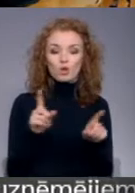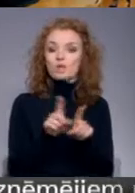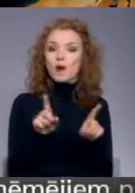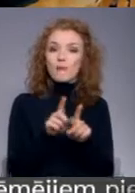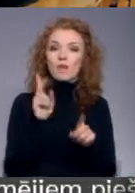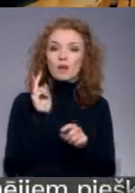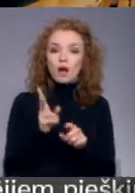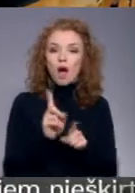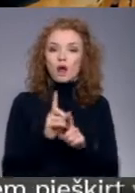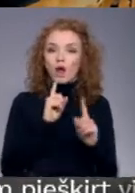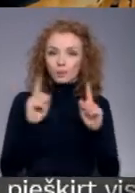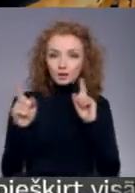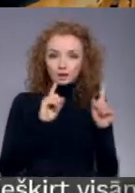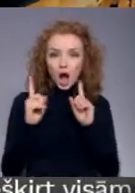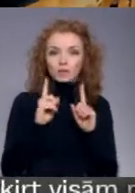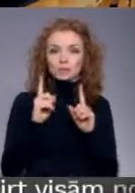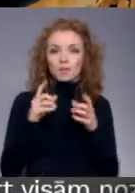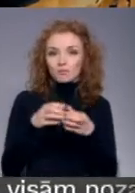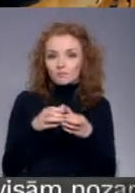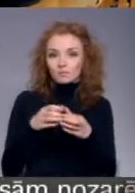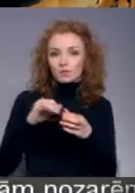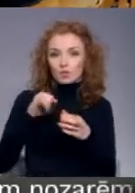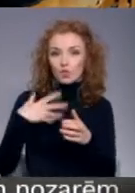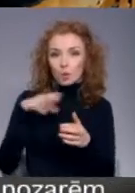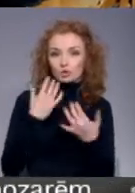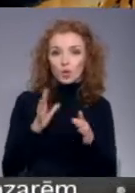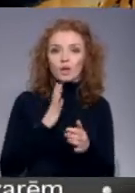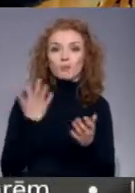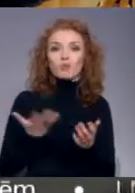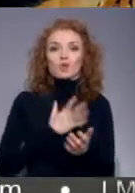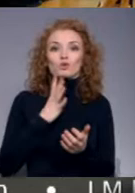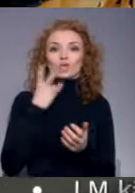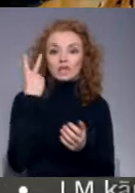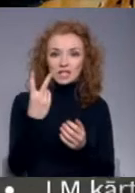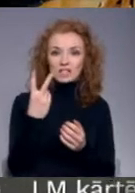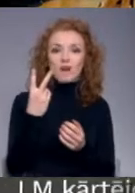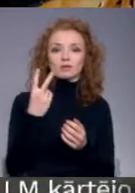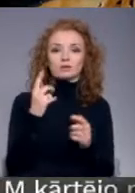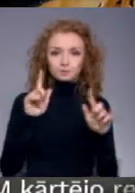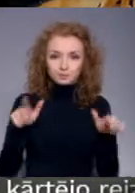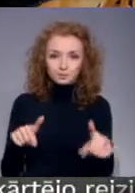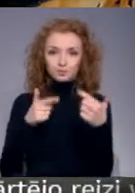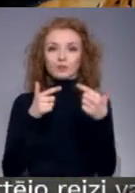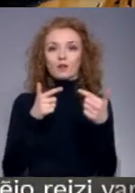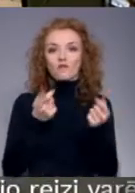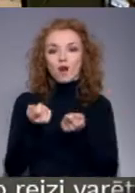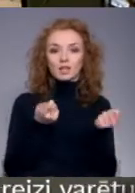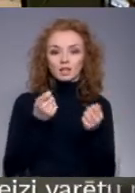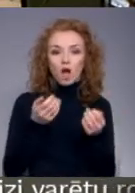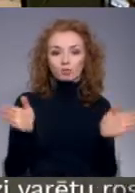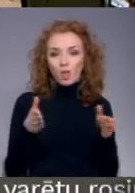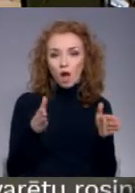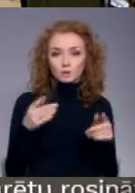arī domas administrācija, jo mums jau ir bijušas divas tiešais te aizsošas vadītājas sanāksmes.